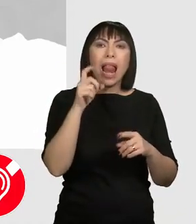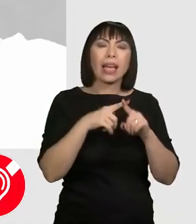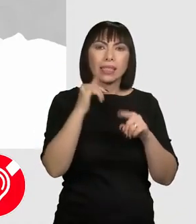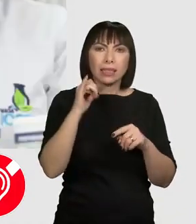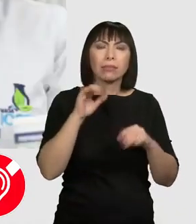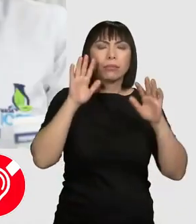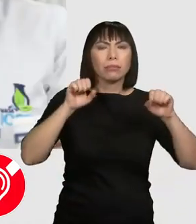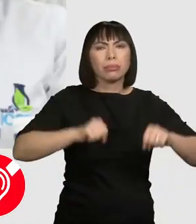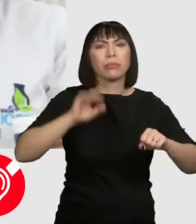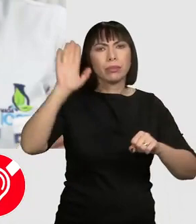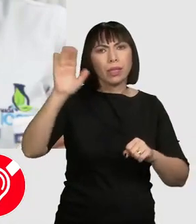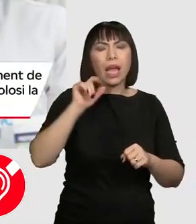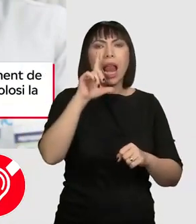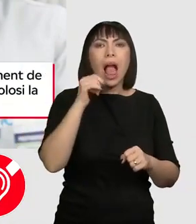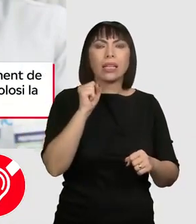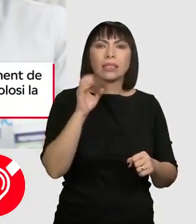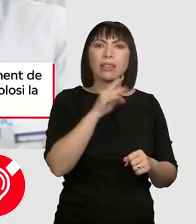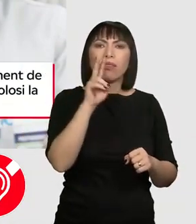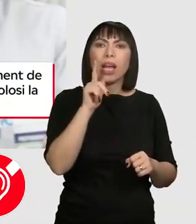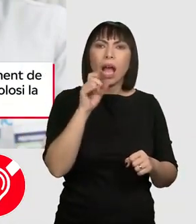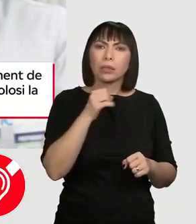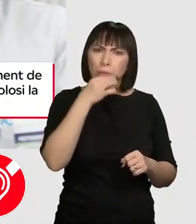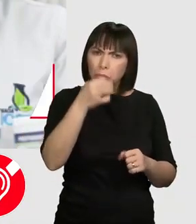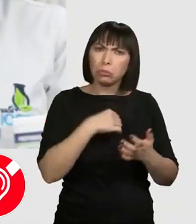în Las Vegas, spune că folosește deja medicamentul pe oameni.